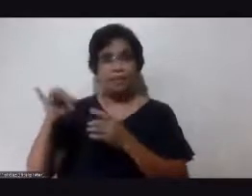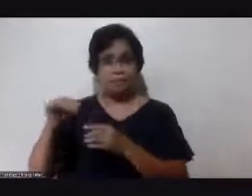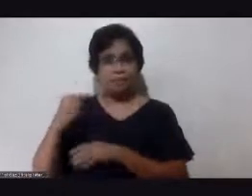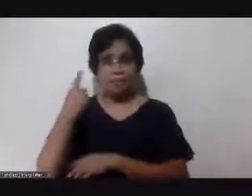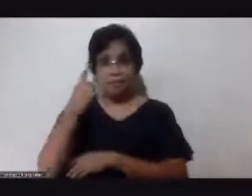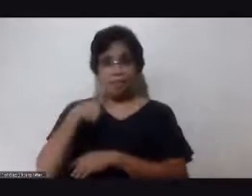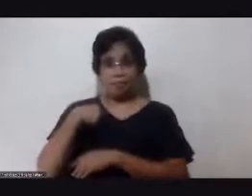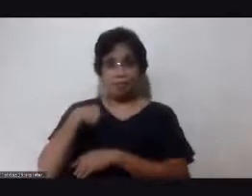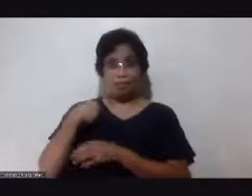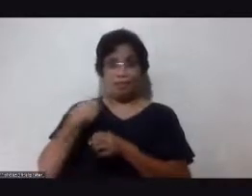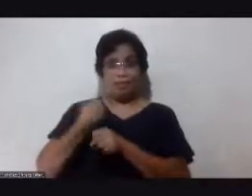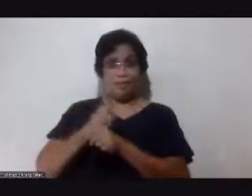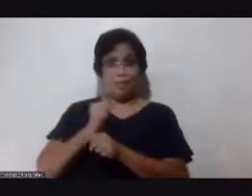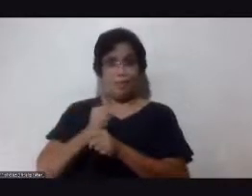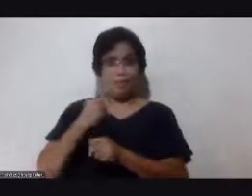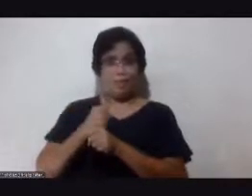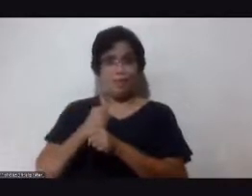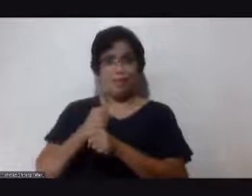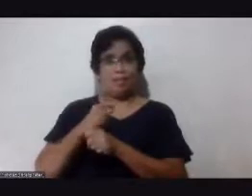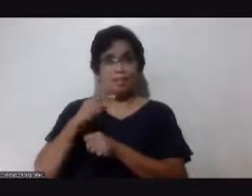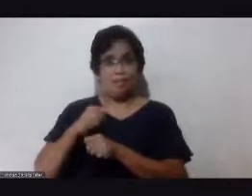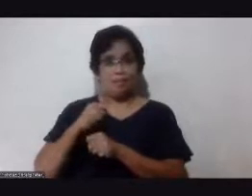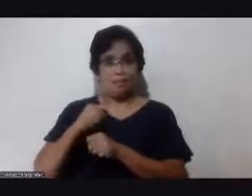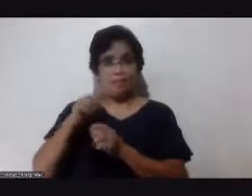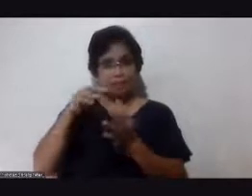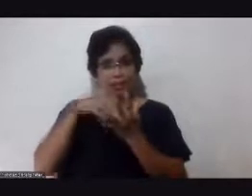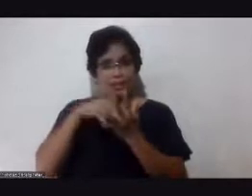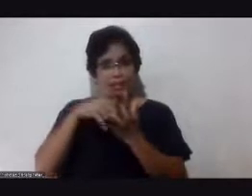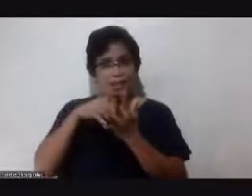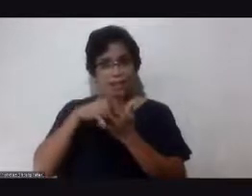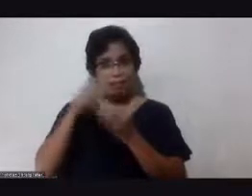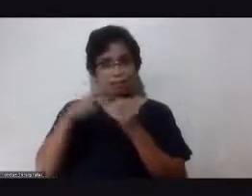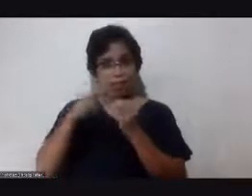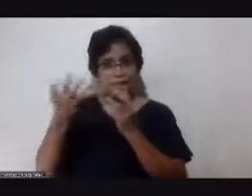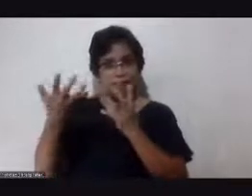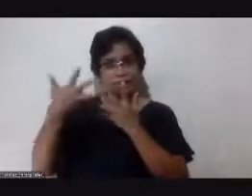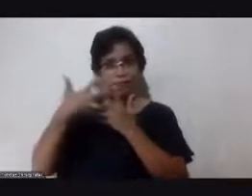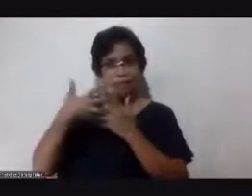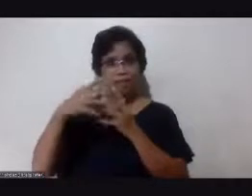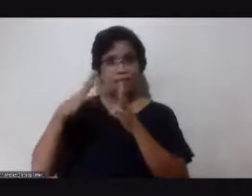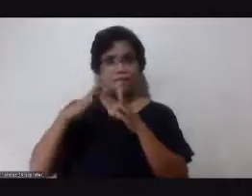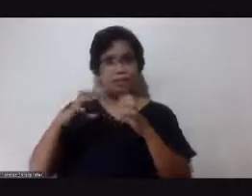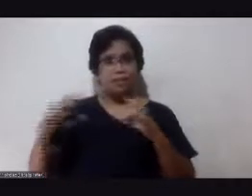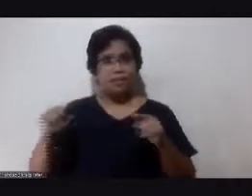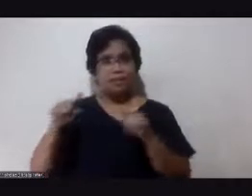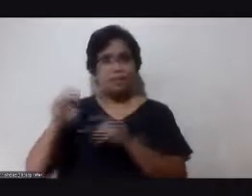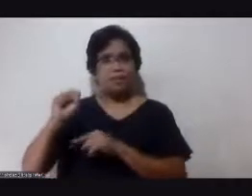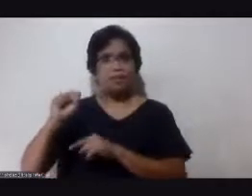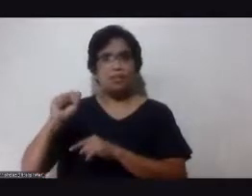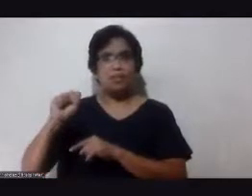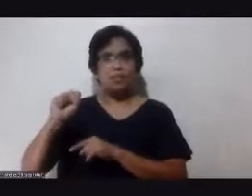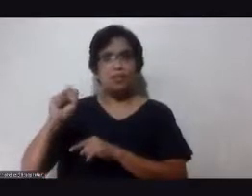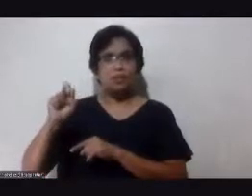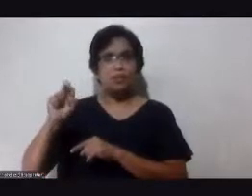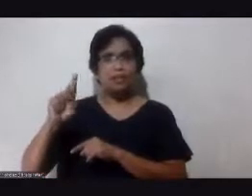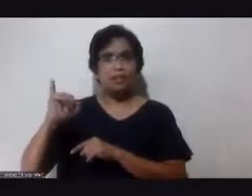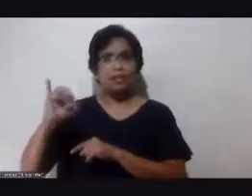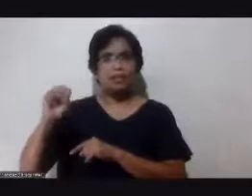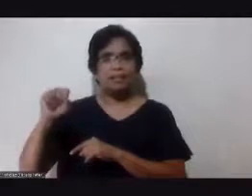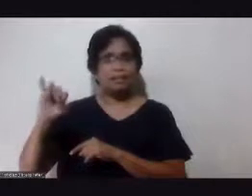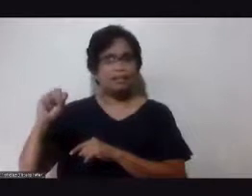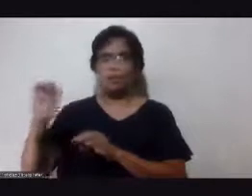ko gumawa ba kami ng pag-aaral tungkol sa pag-ugnay ng ampalaya sa psoriasis wala po okay